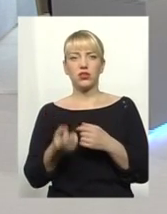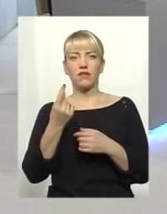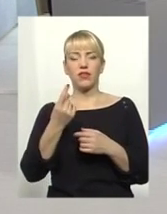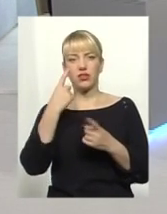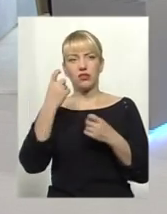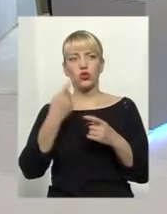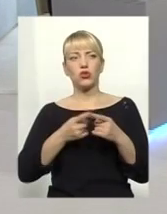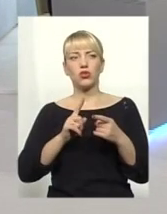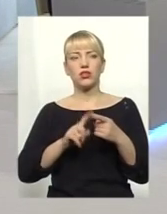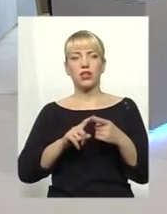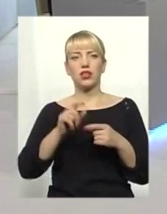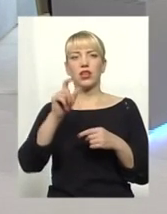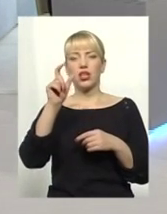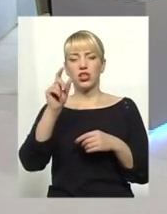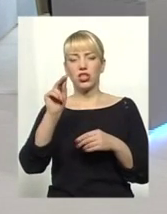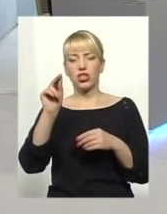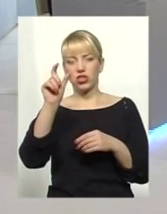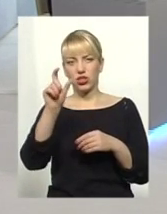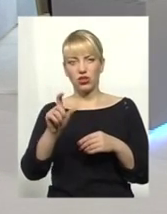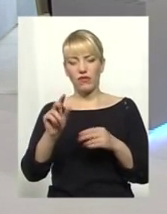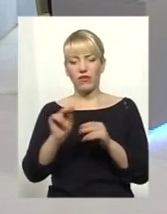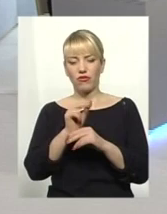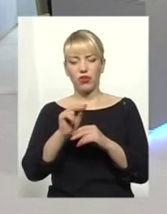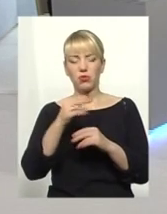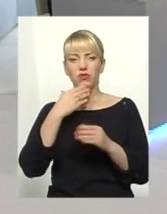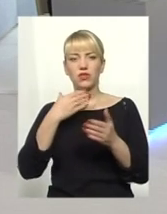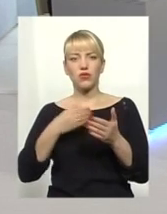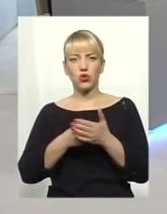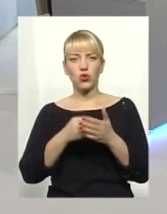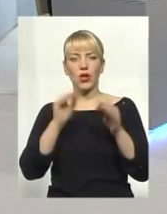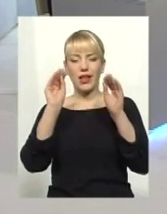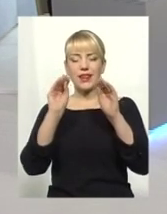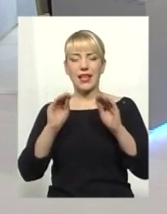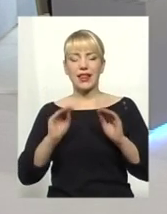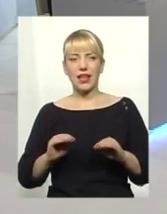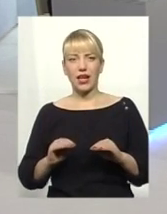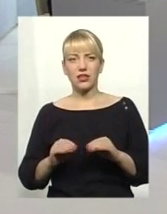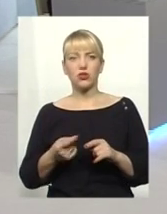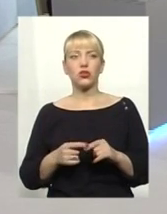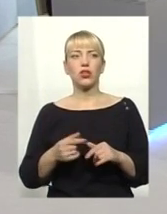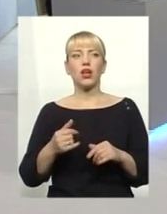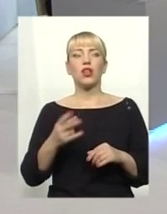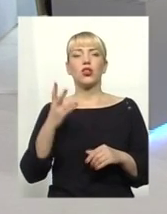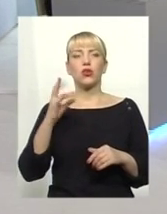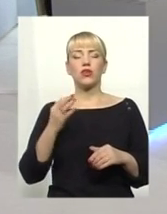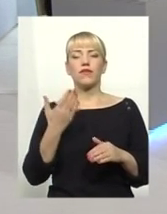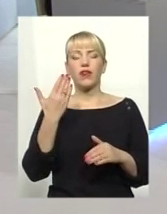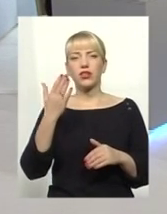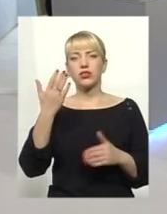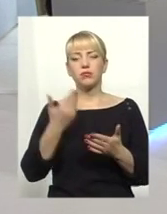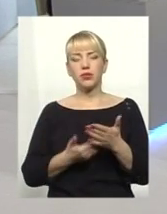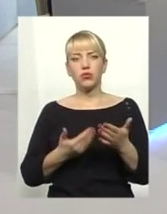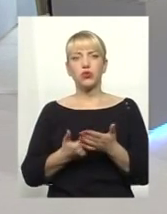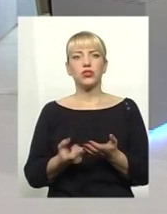цей чиновник виправив свою декларацію, тепер на сайті їх є дві, але тим не менше, ваші припущення, звідки у районного